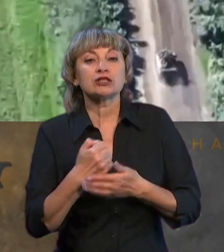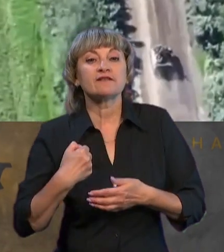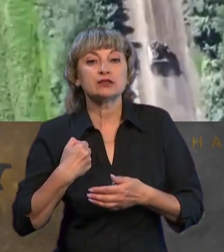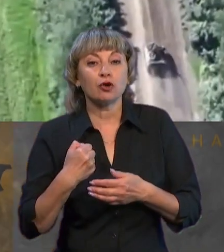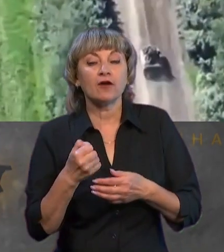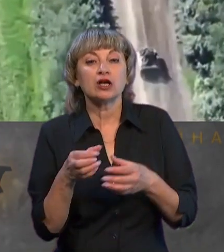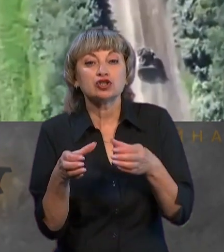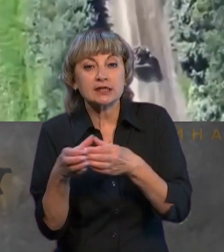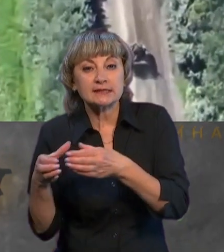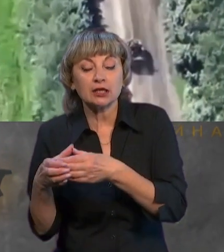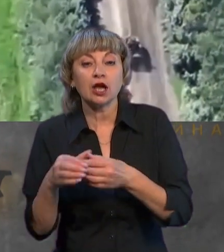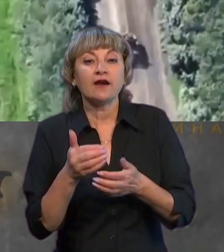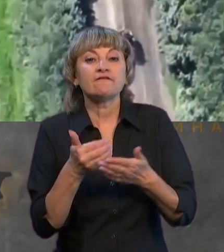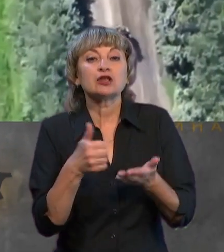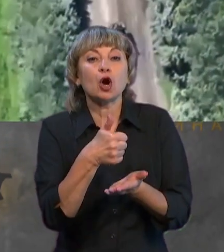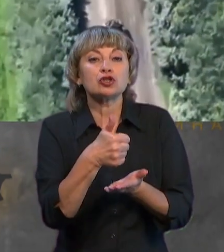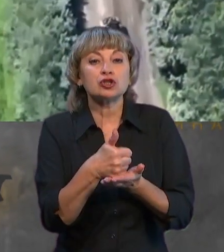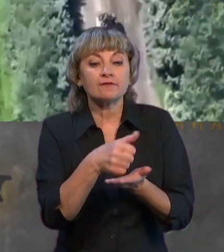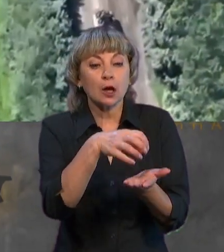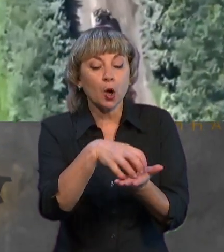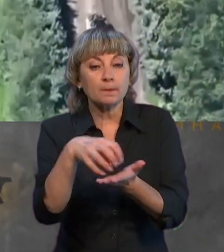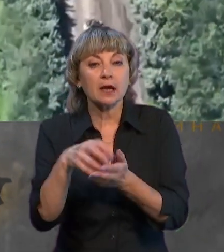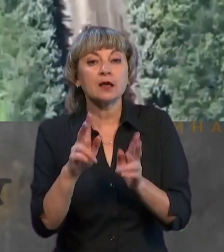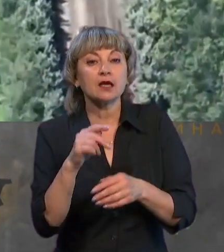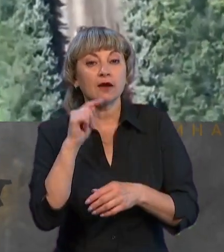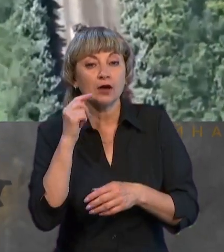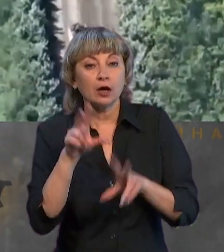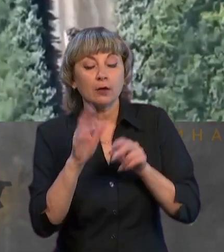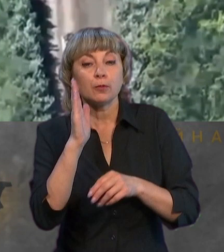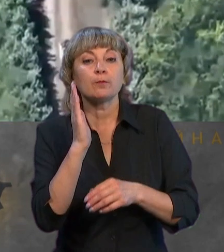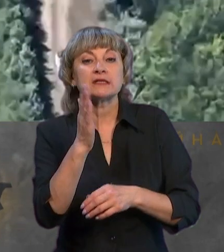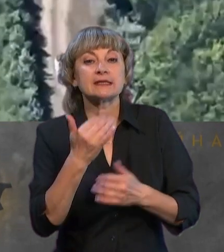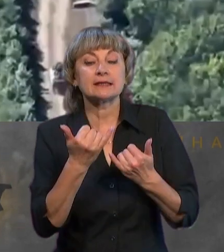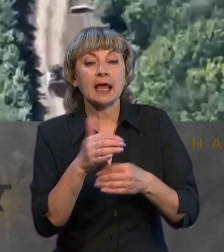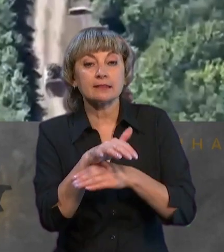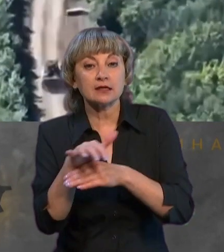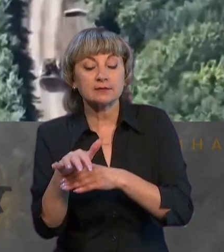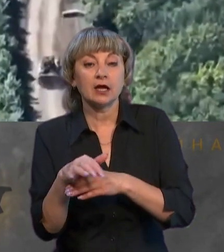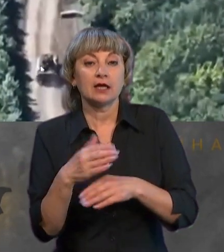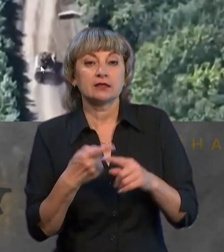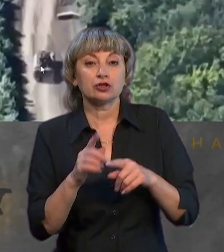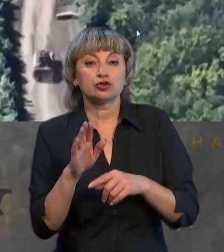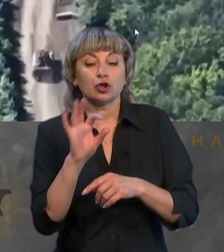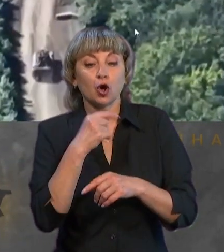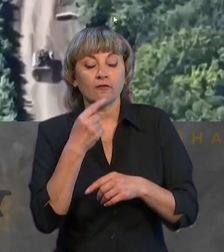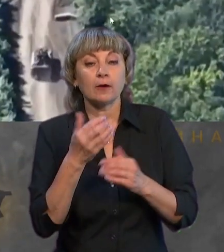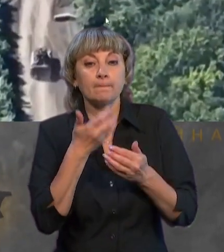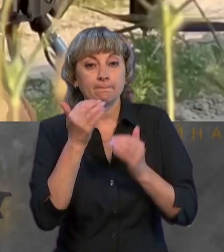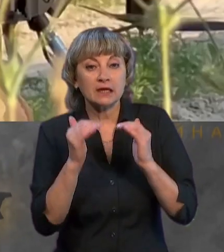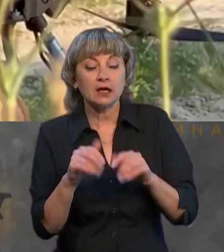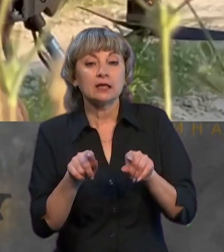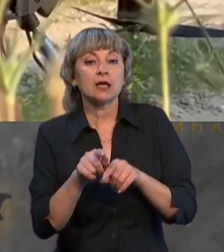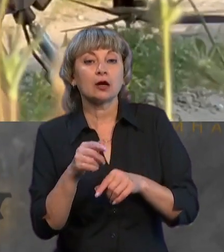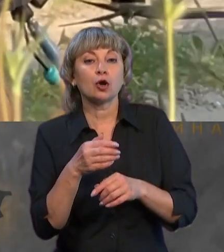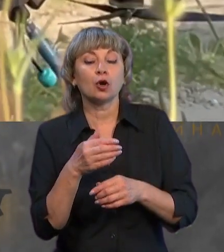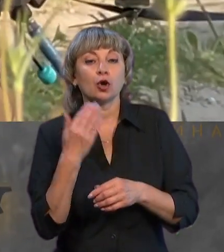основних об'єктів, які вони рахують, будуть перспективні до наступу. Те, що ми говоримо вже про Південь, точно також вони рятуються